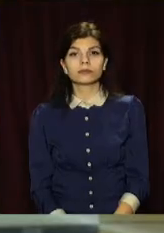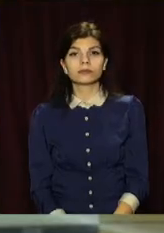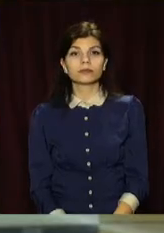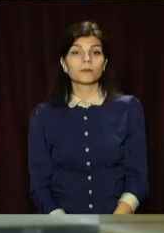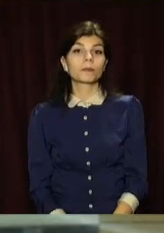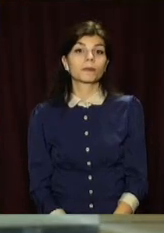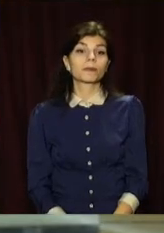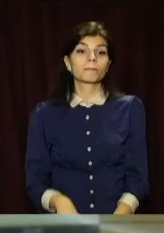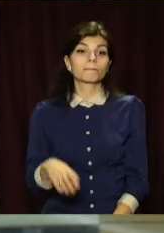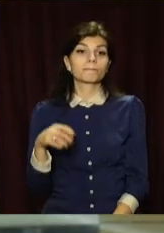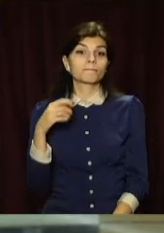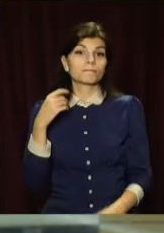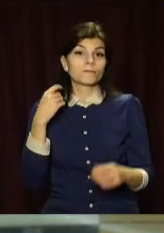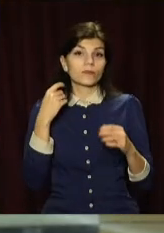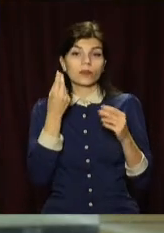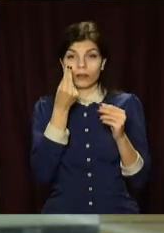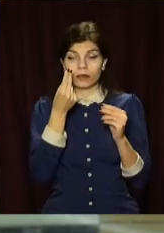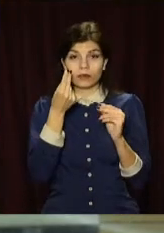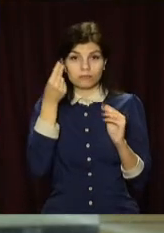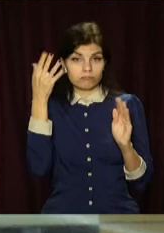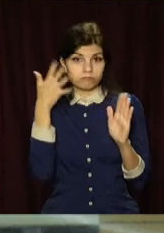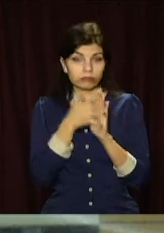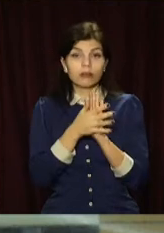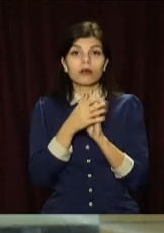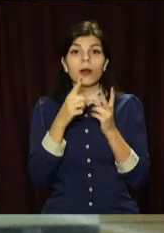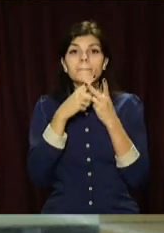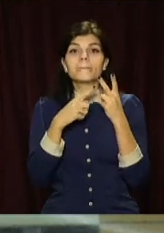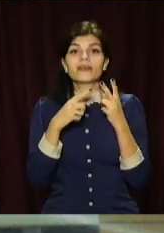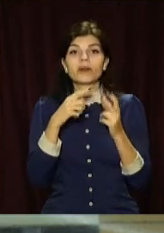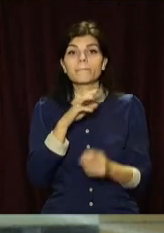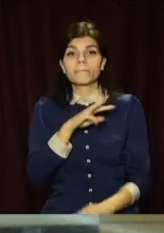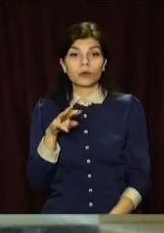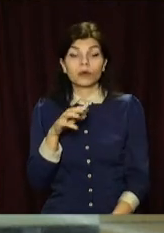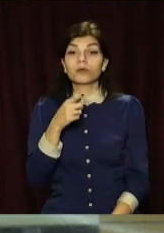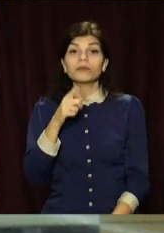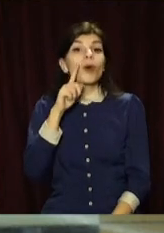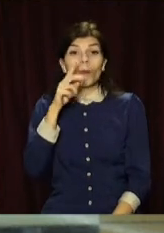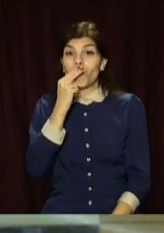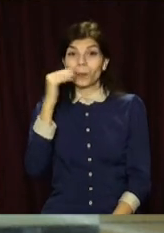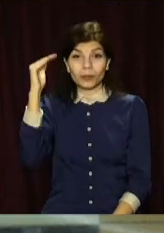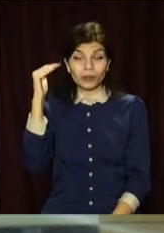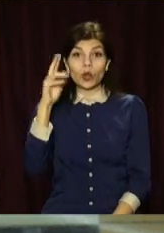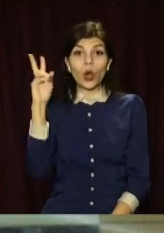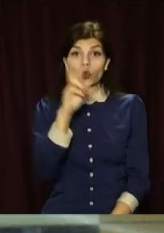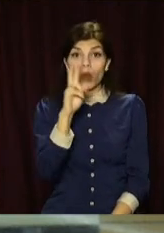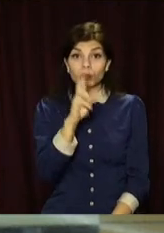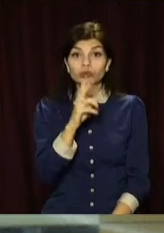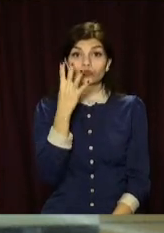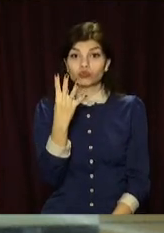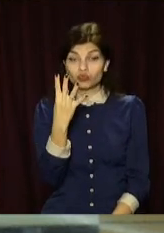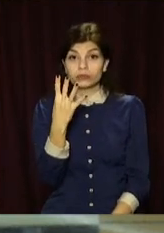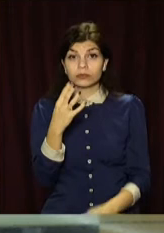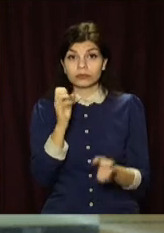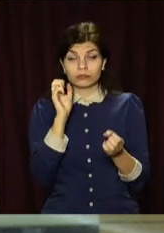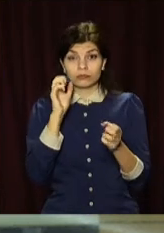Завдали місту збитку на півмільйона гривень. Дніпрі група підлітків розгромила чотири тролейбуси. Сталося